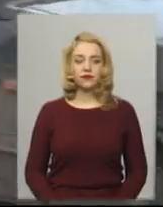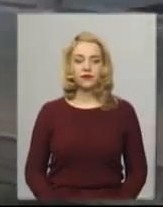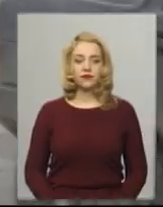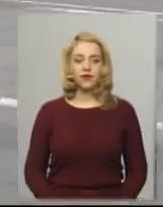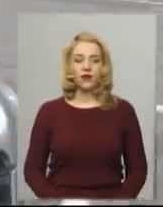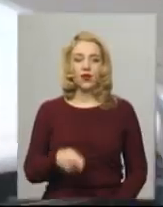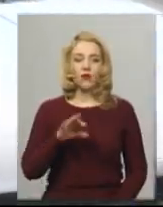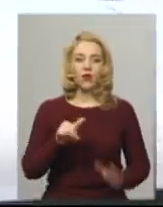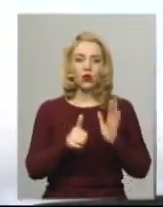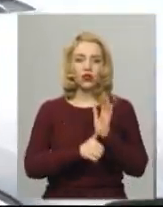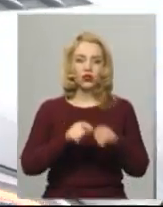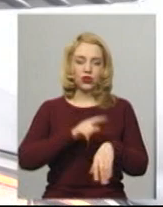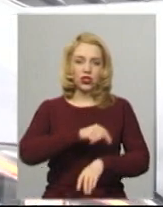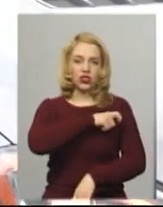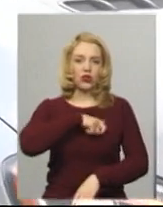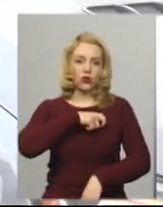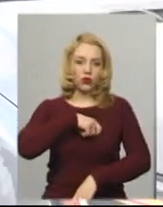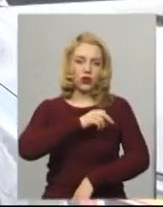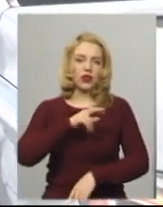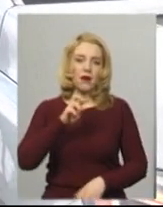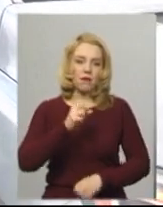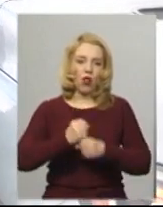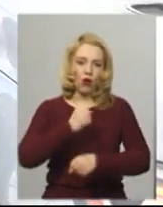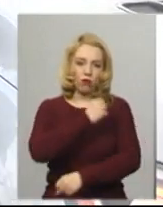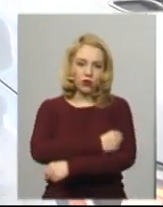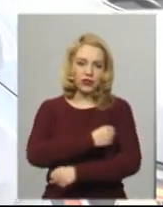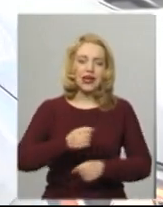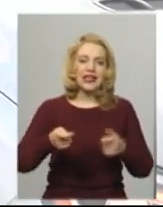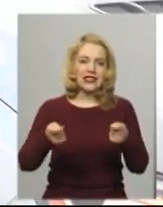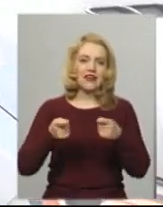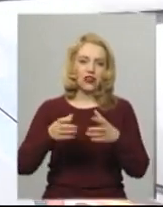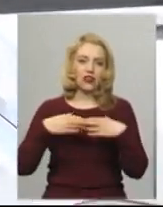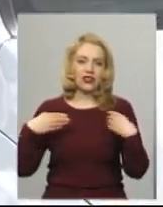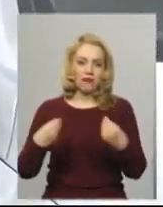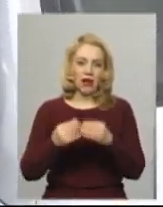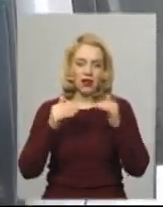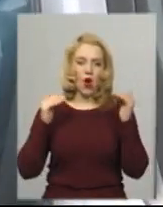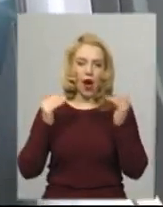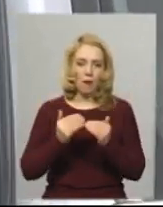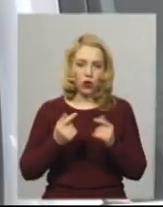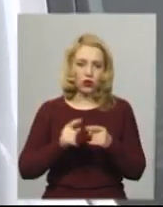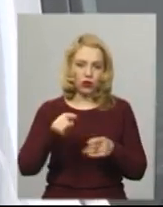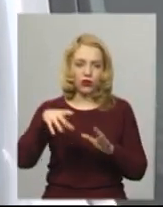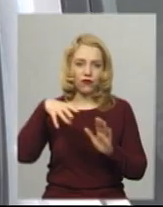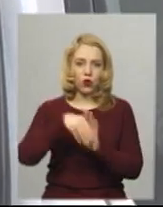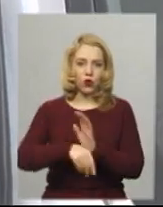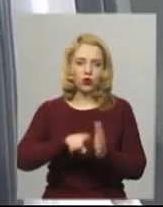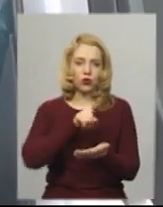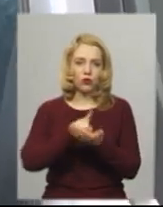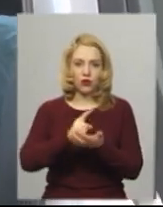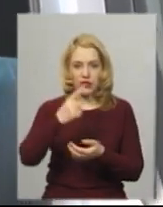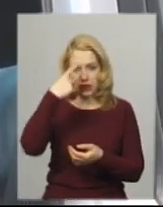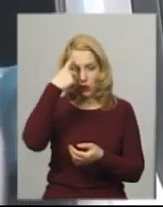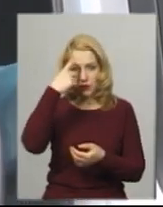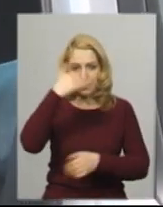По 6 годин в день чергує на блокпосту завідувачка сімейної амбулаторії, сімейний лікар Марина Божок. Каже, в її обов'язки входить вимірювання температури